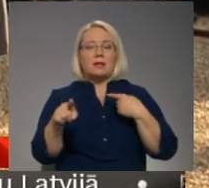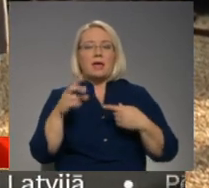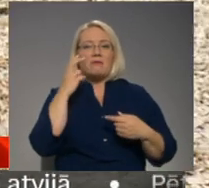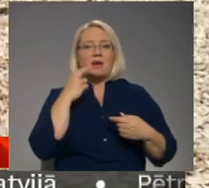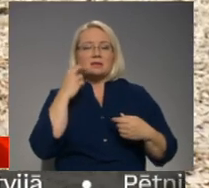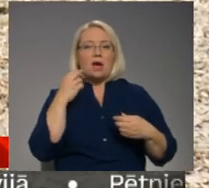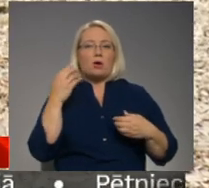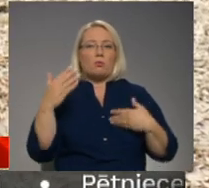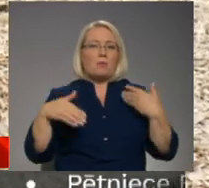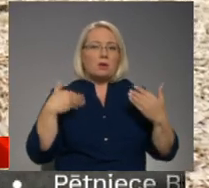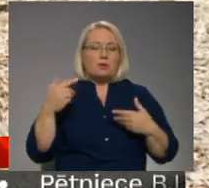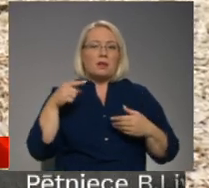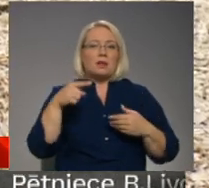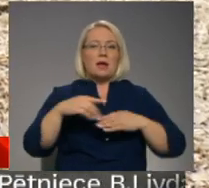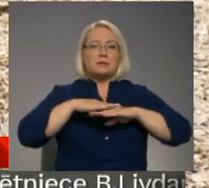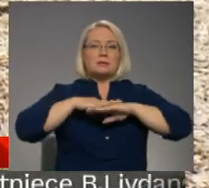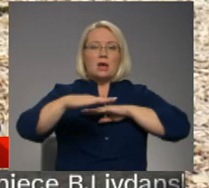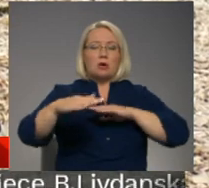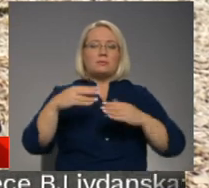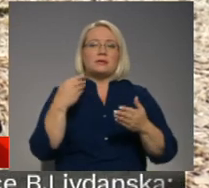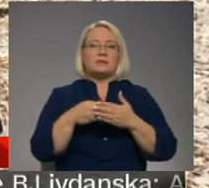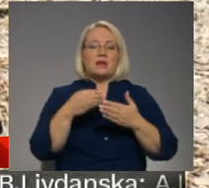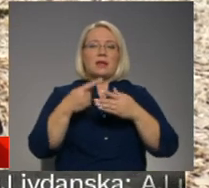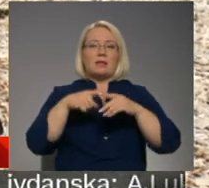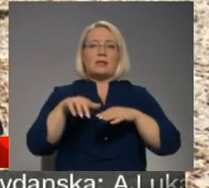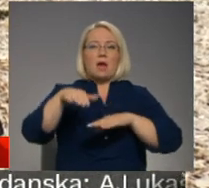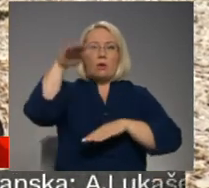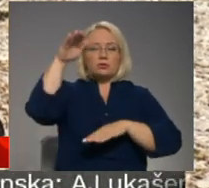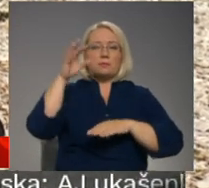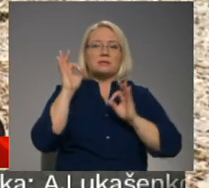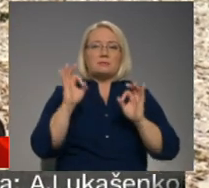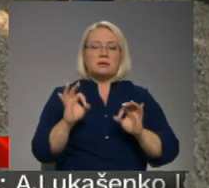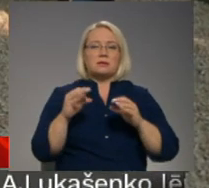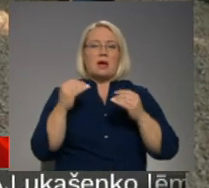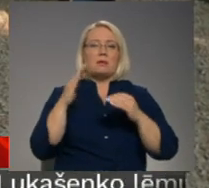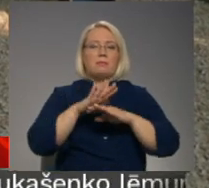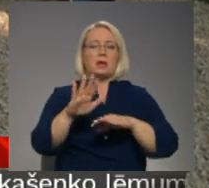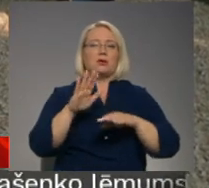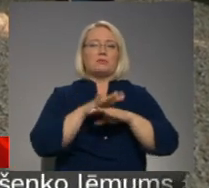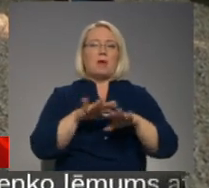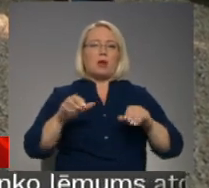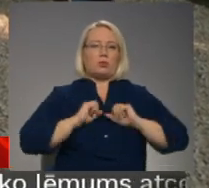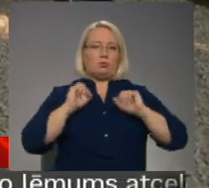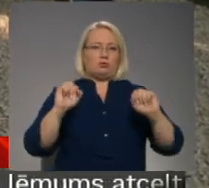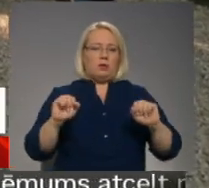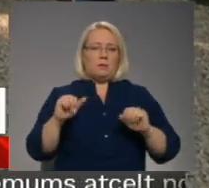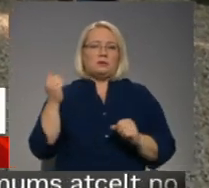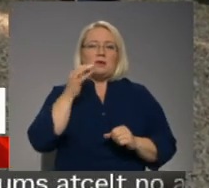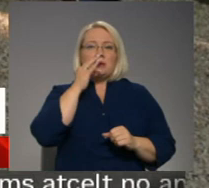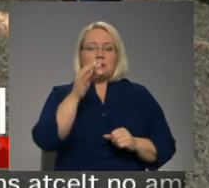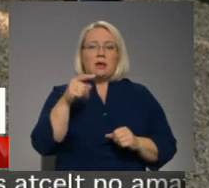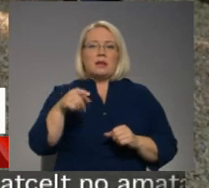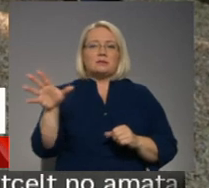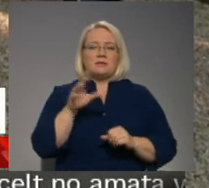bažām šāds segums, izvērtējot iekārtu augstumu, izvēlēts bērnu drošībai. Jo tās pārsvarā visas ir